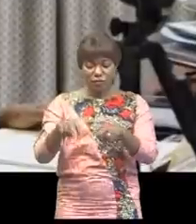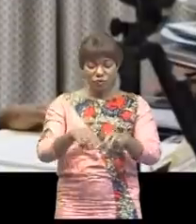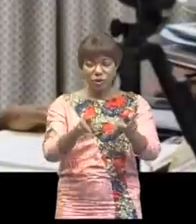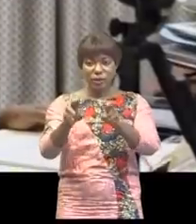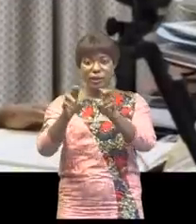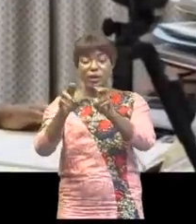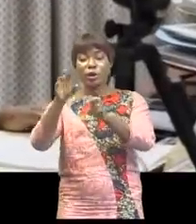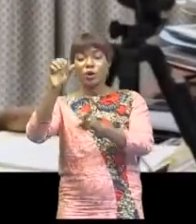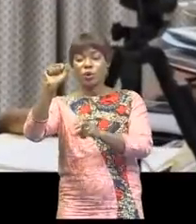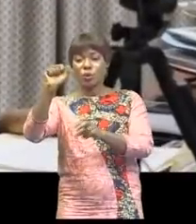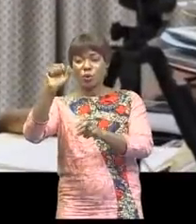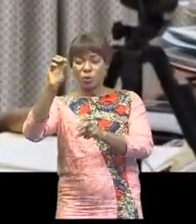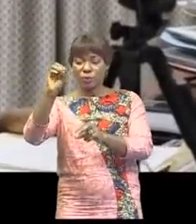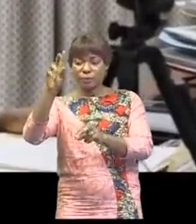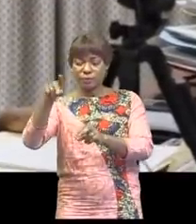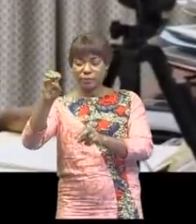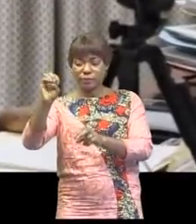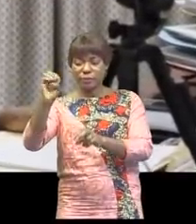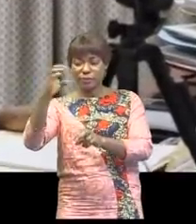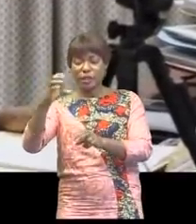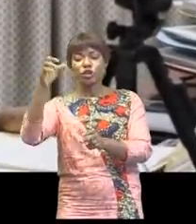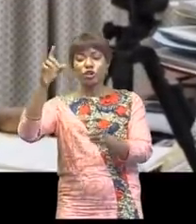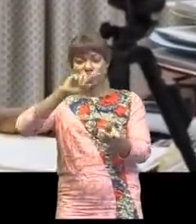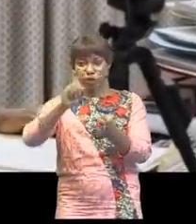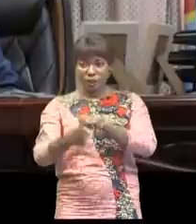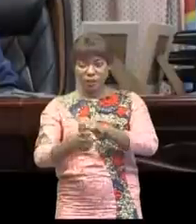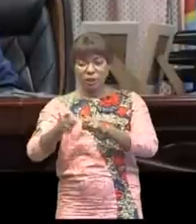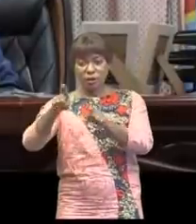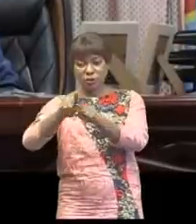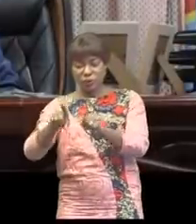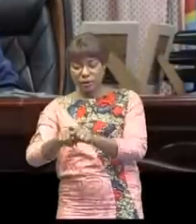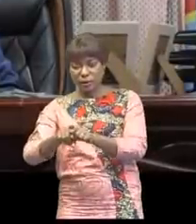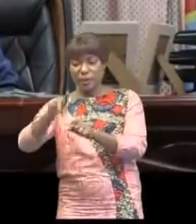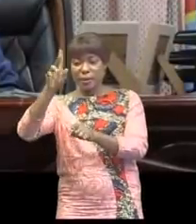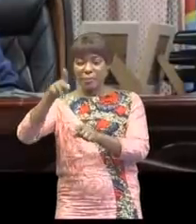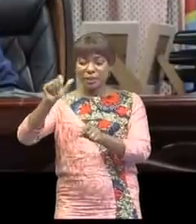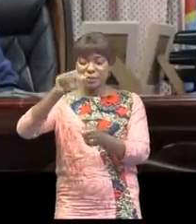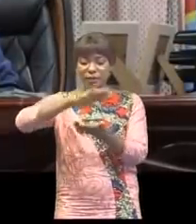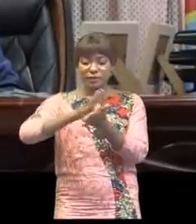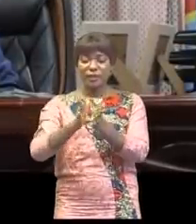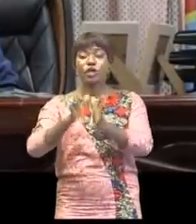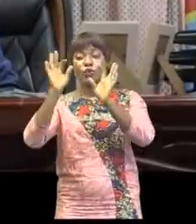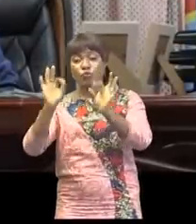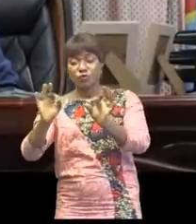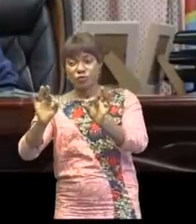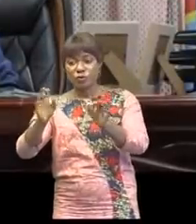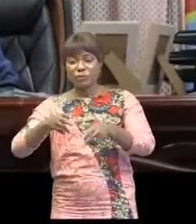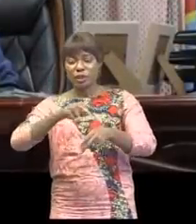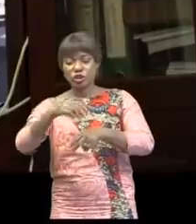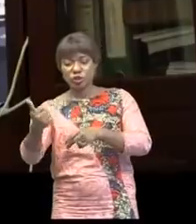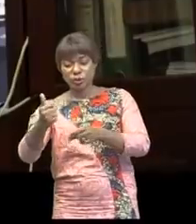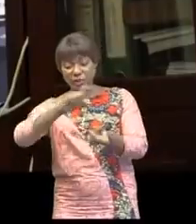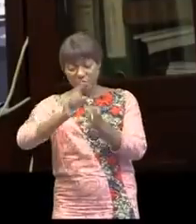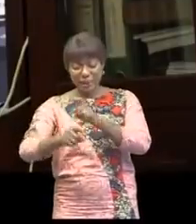OPEC et les programmes d'appui au secteur privé PASP, afin d'arriver leurs attributions